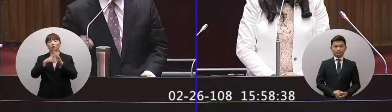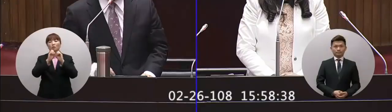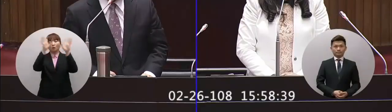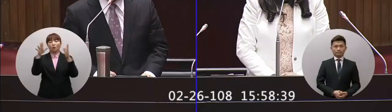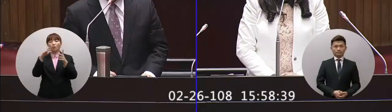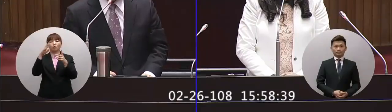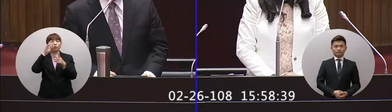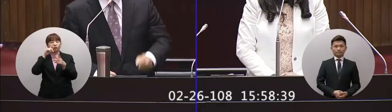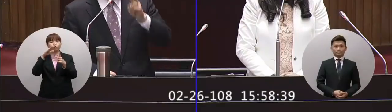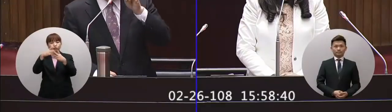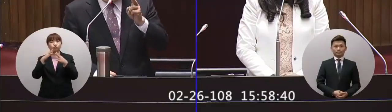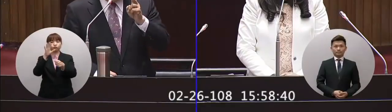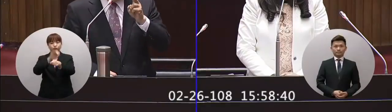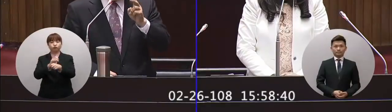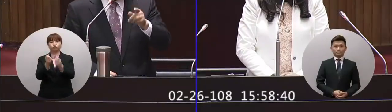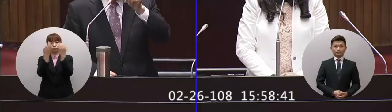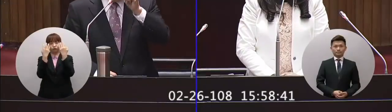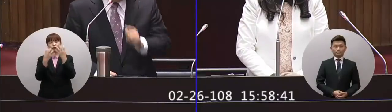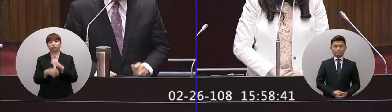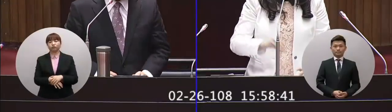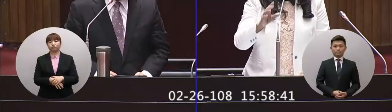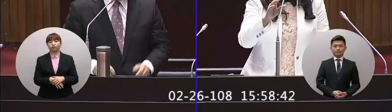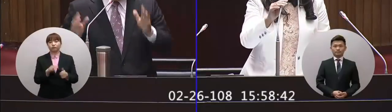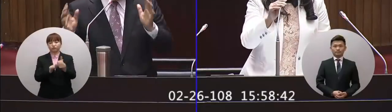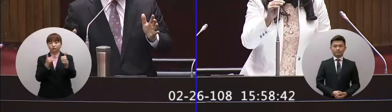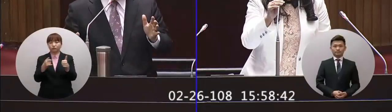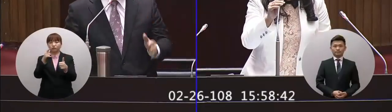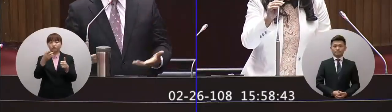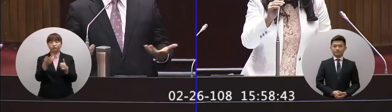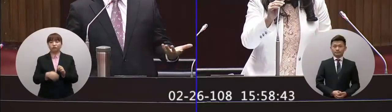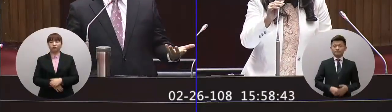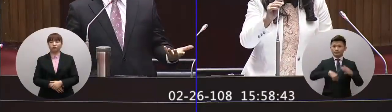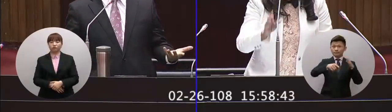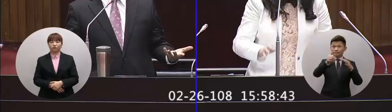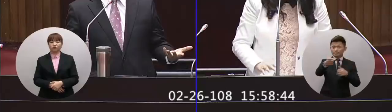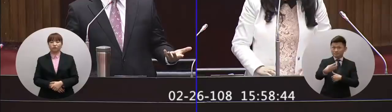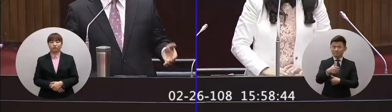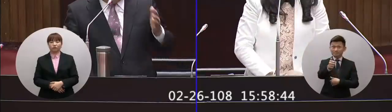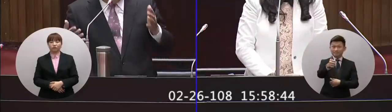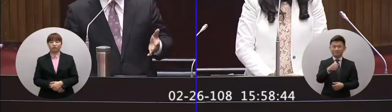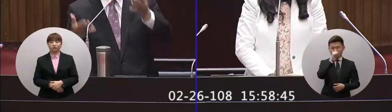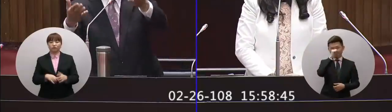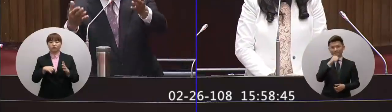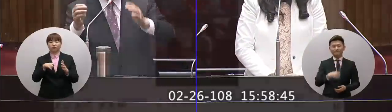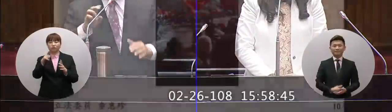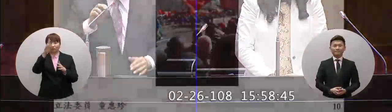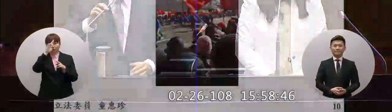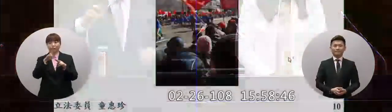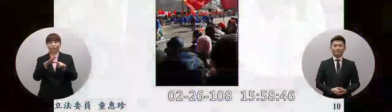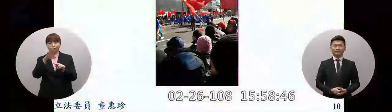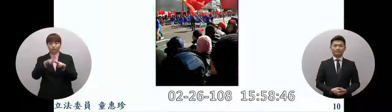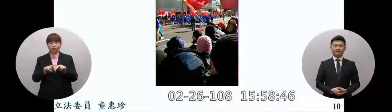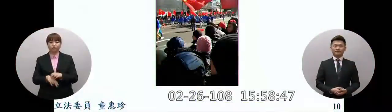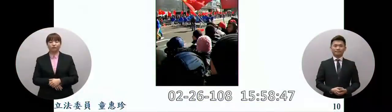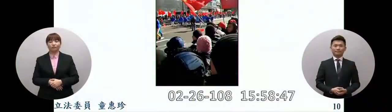要抓去管的第二委員你從剛才你不是要叫我回答嗎是好你請坐一下